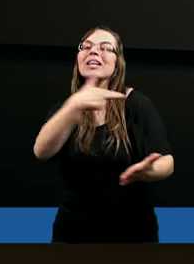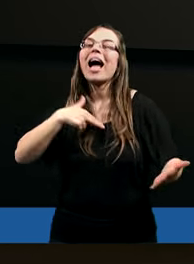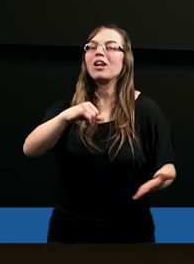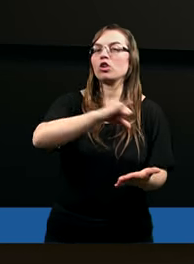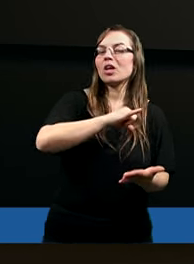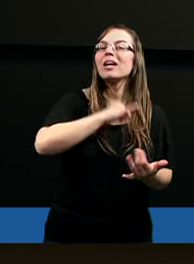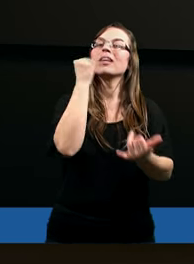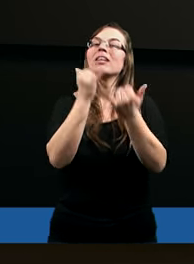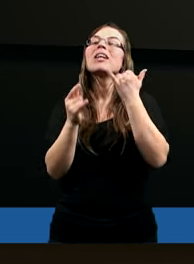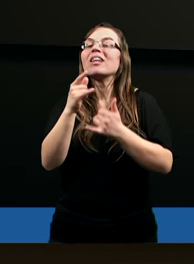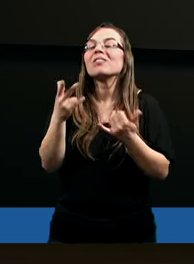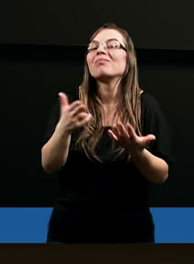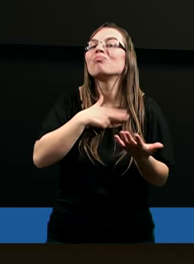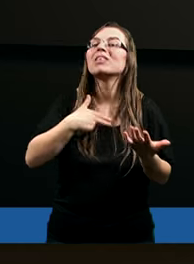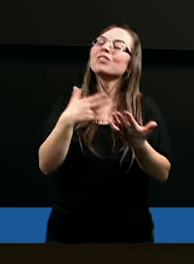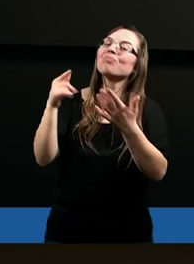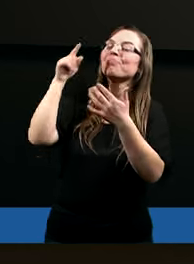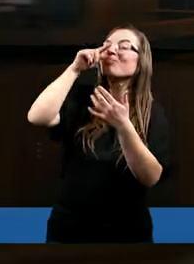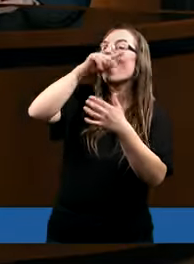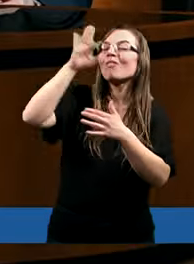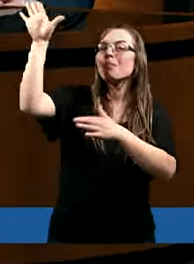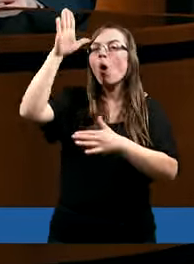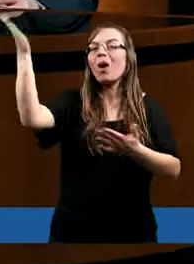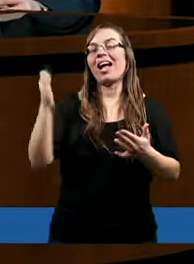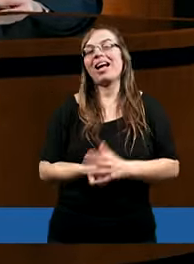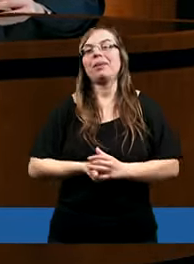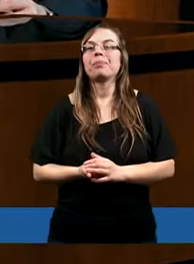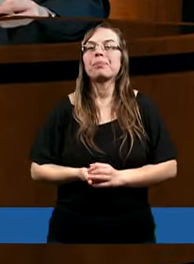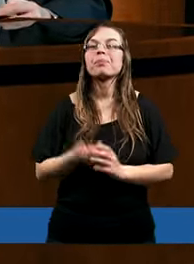się na niego decydujemy. To jest dobry kaganiec na nasze namiętności, nie?